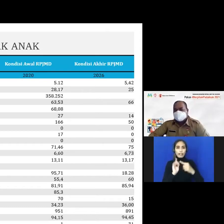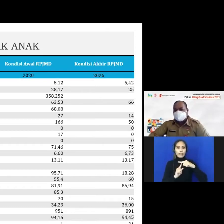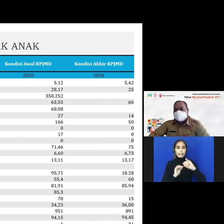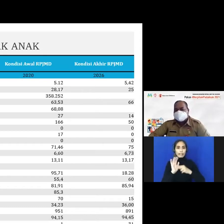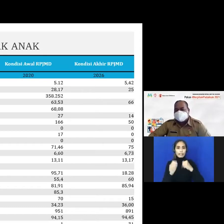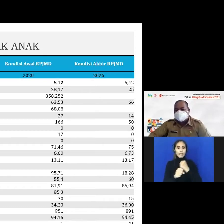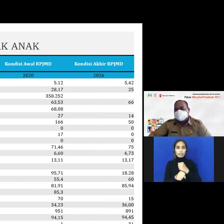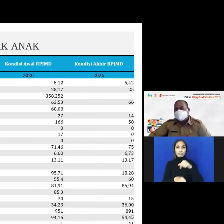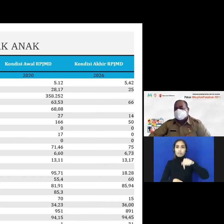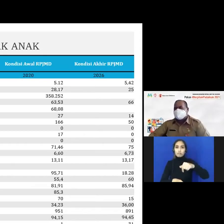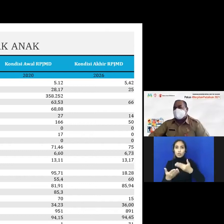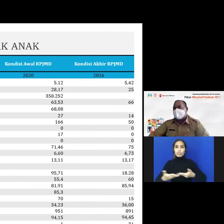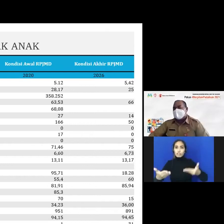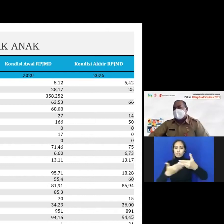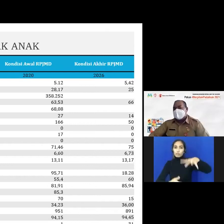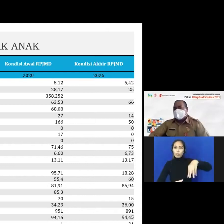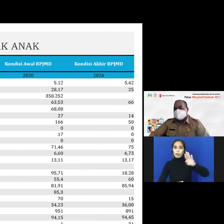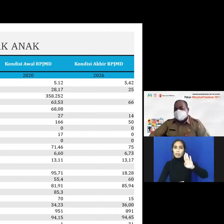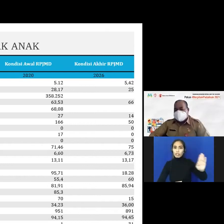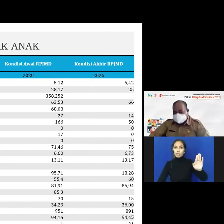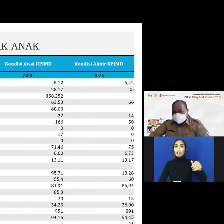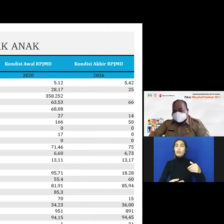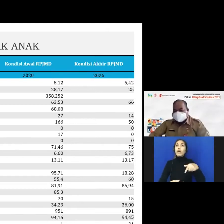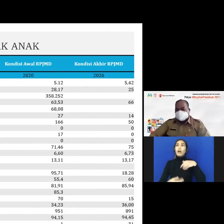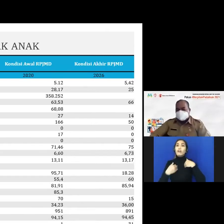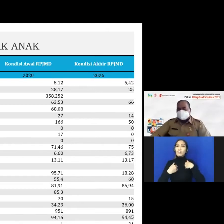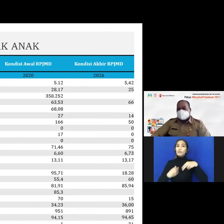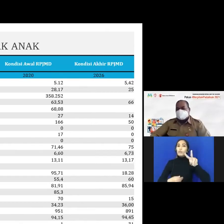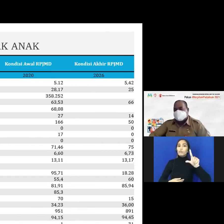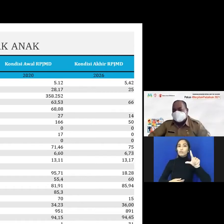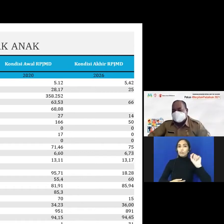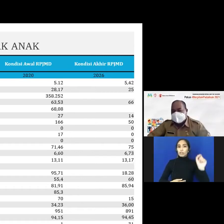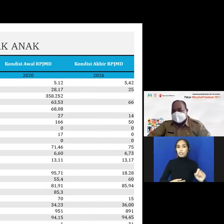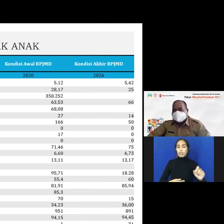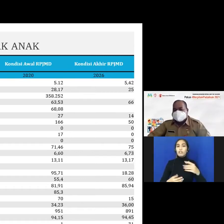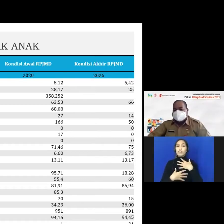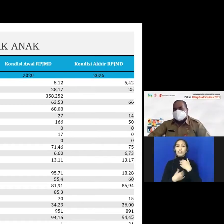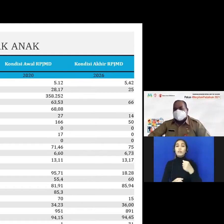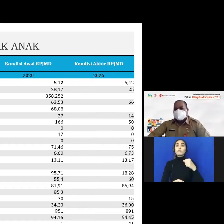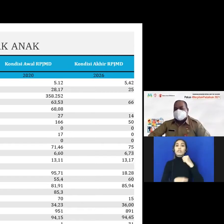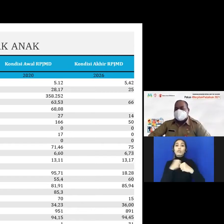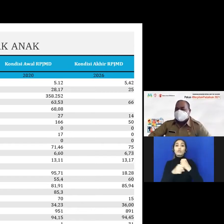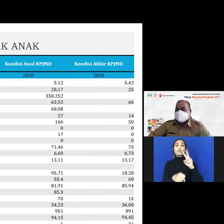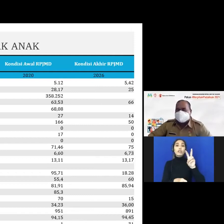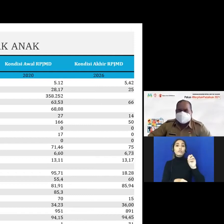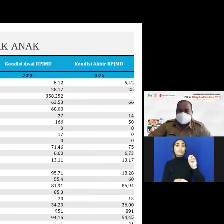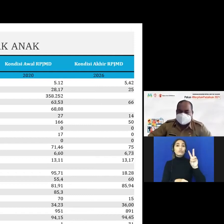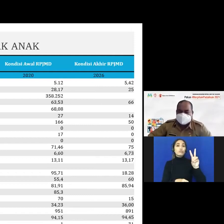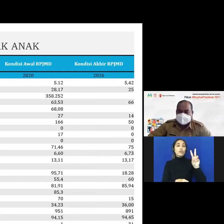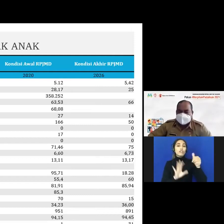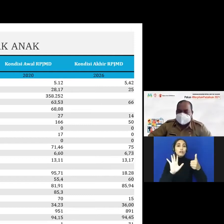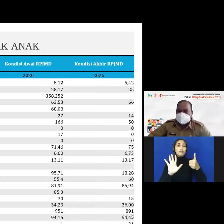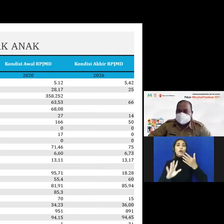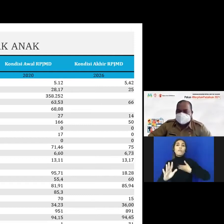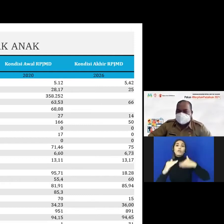Kabupaten Sumba Barat 27% kita berharap di tahun 2026 kita mau turunkan tinggal 14%